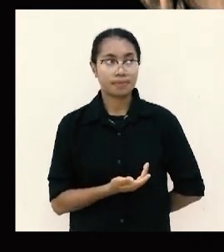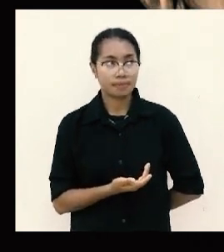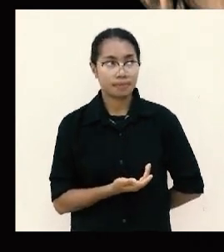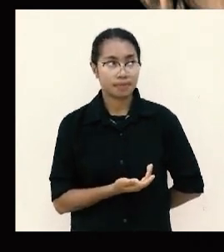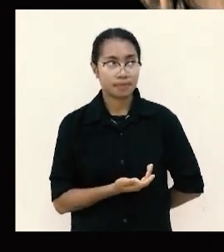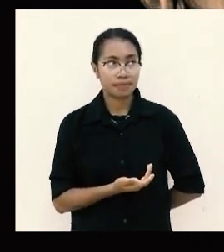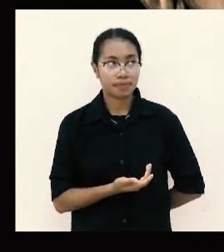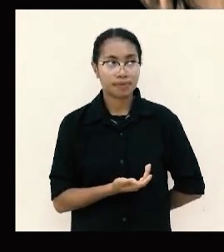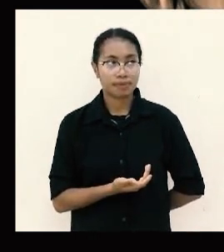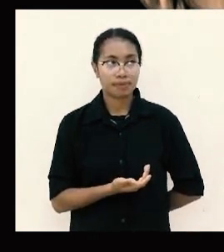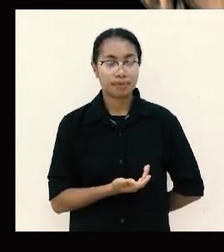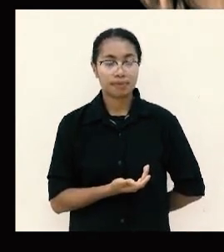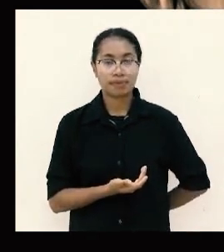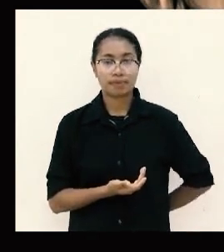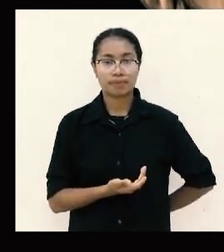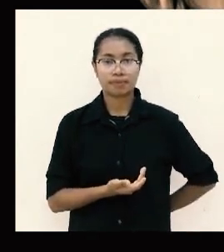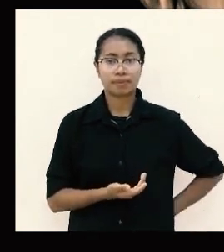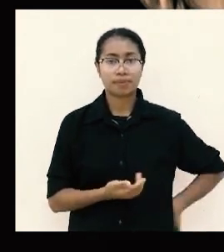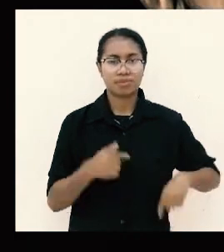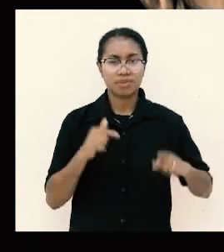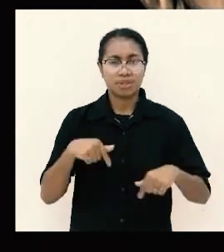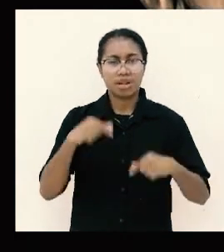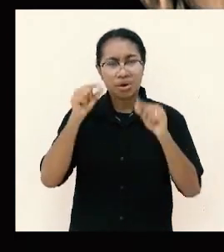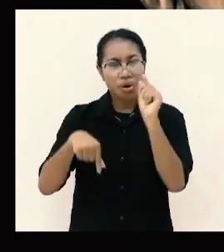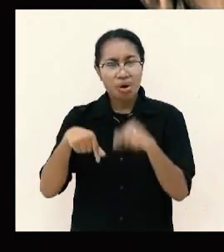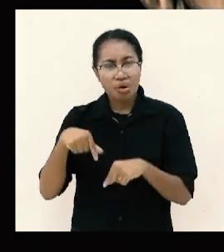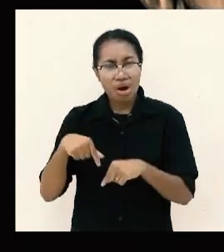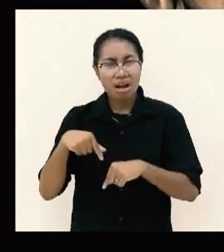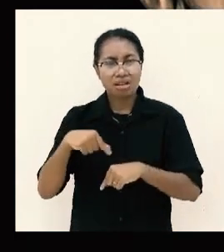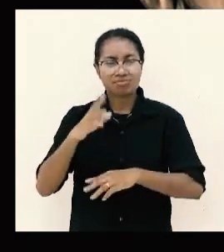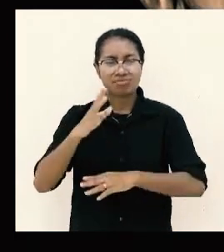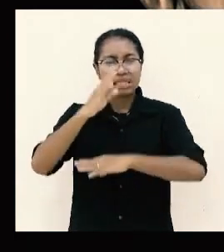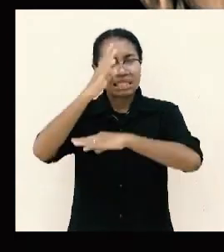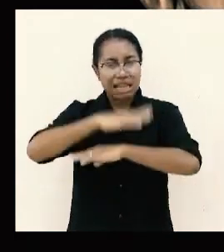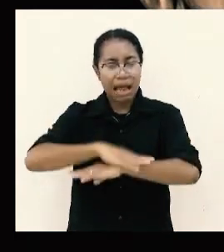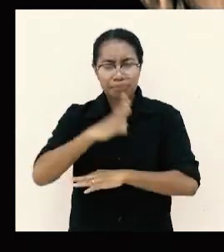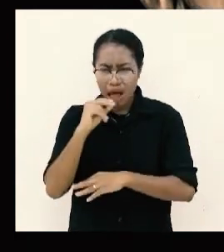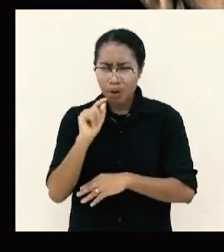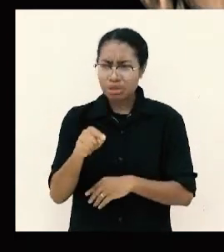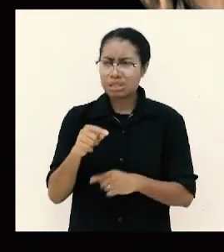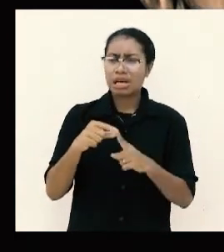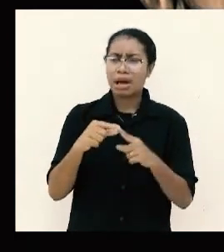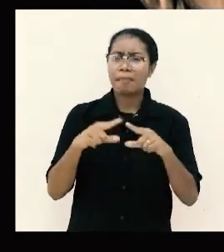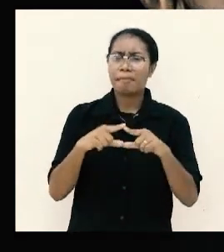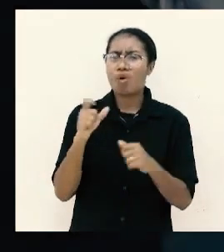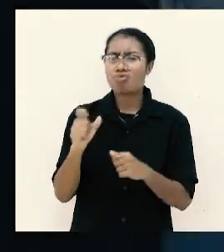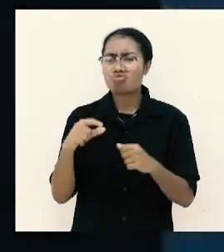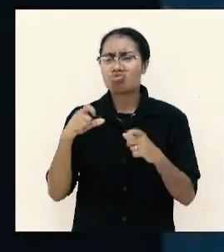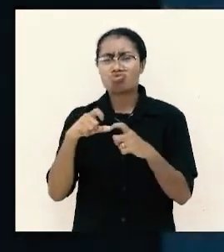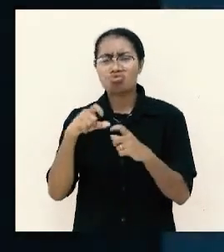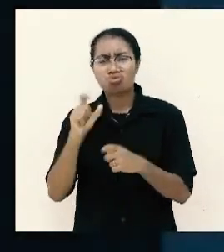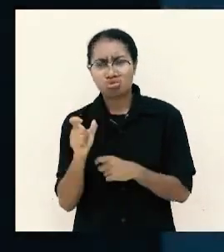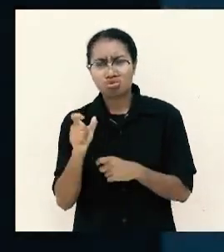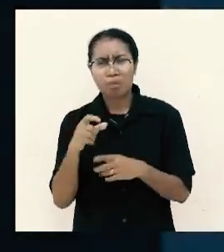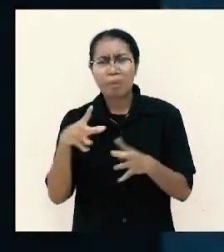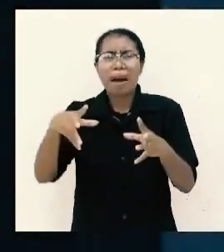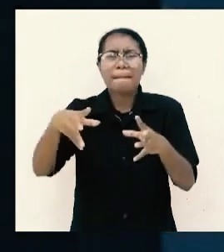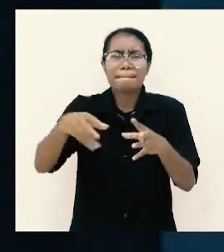tunjangan dari mereka ini ada orang islam yang akhirnya gara-gara ayat ini bilang paulus itu perampok dia tidak mengerti ini bahasa